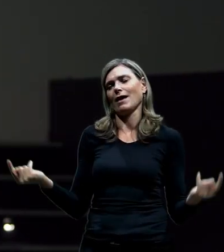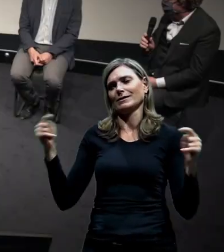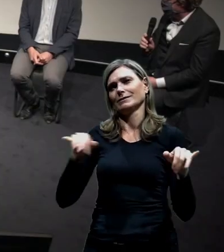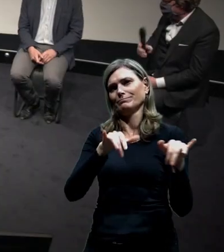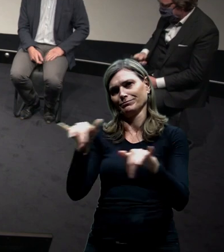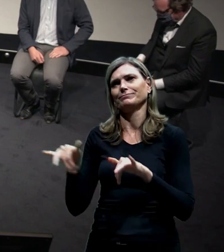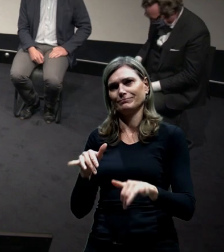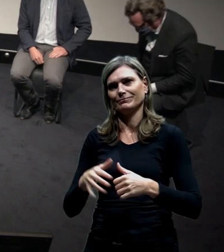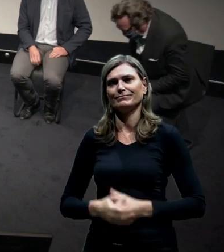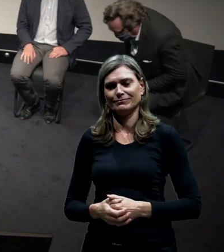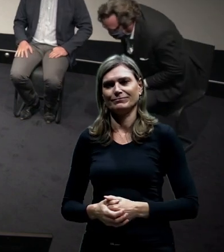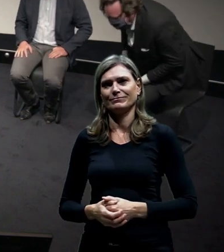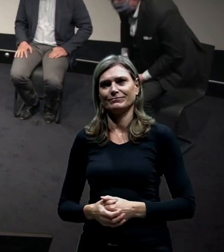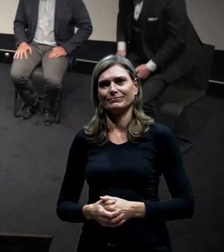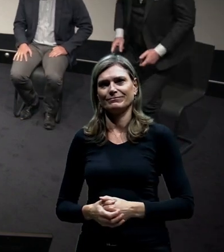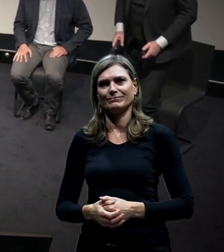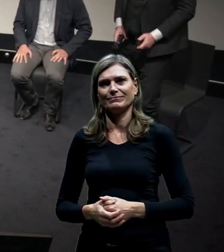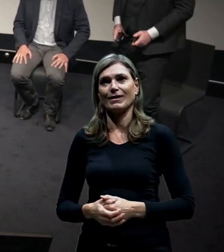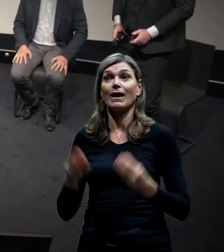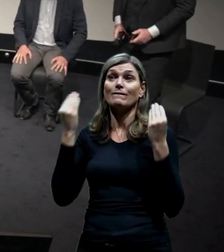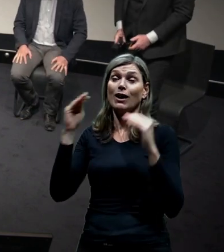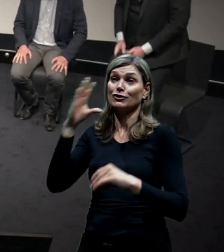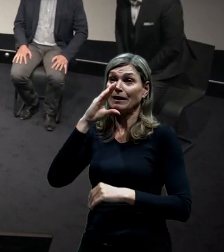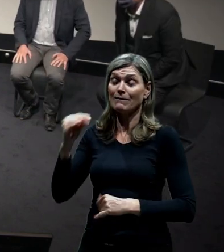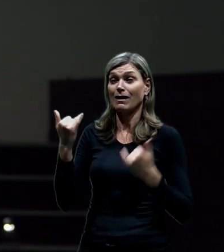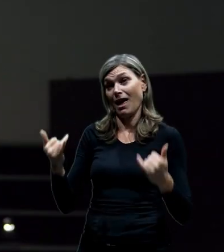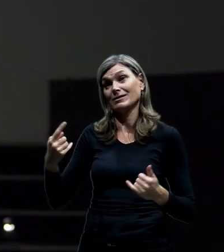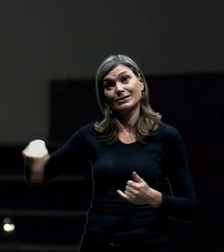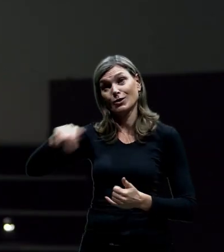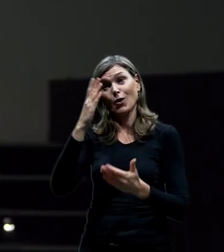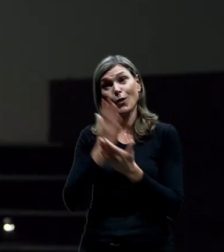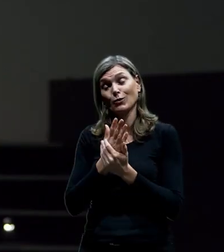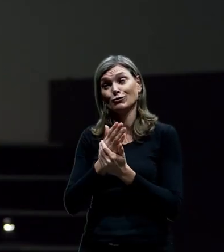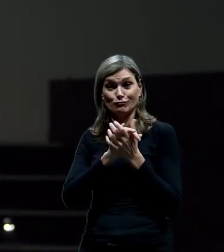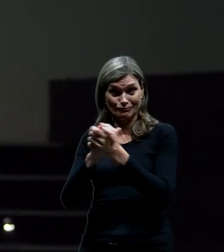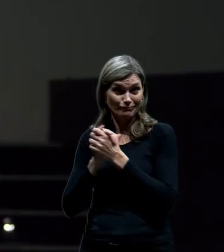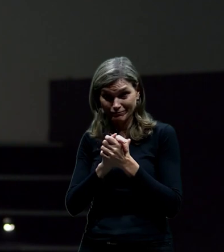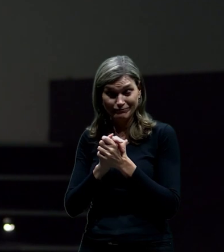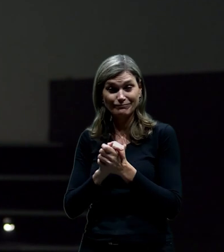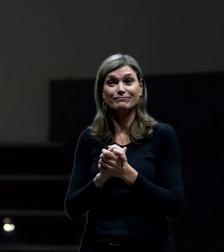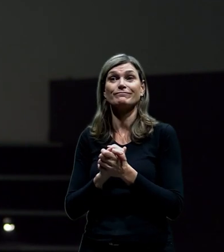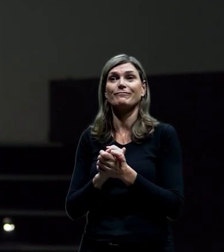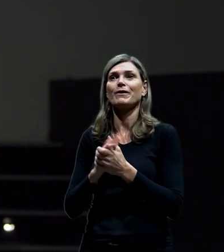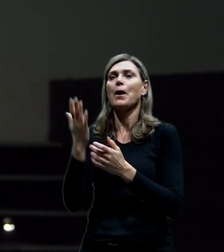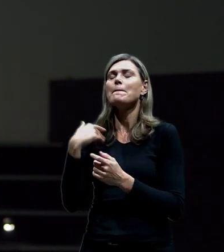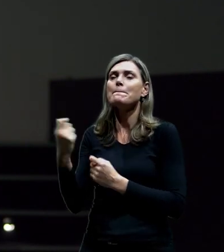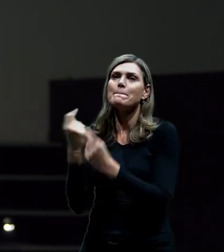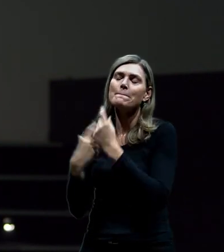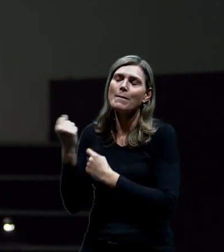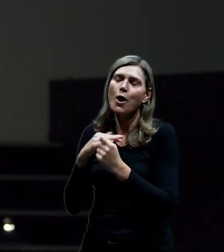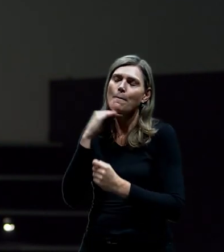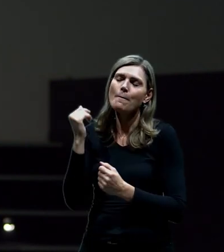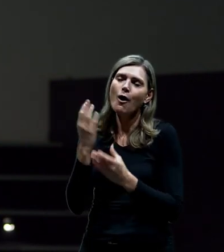Děkuji za pozvání. Děkujeme. Tak, vážení diváci, s vámi se loučím taky a dostali jsme velké množství